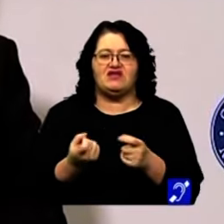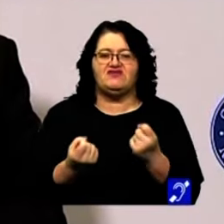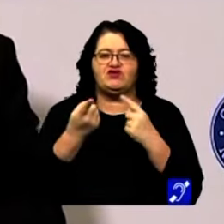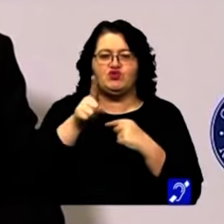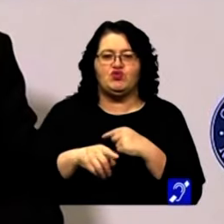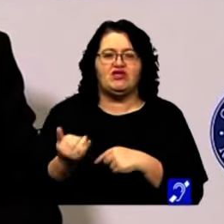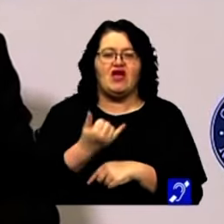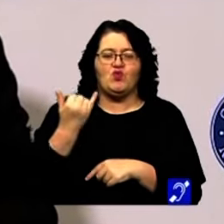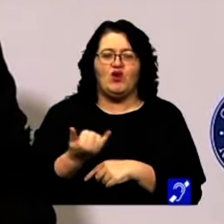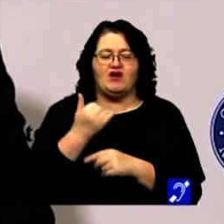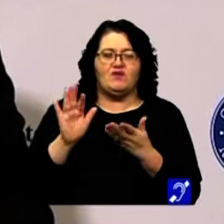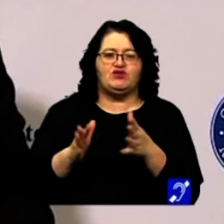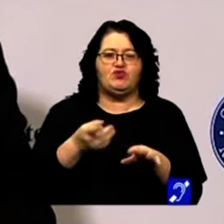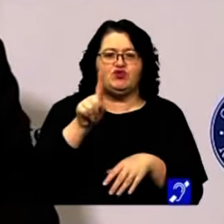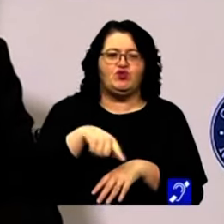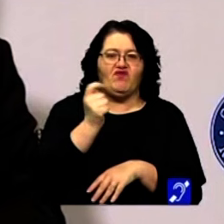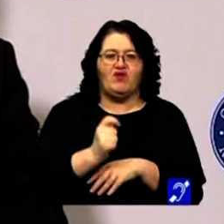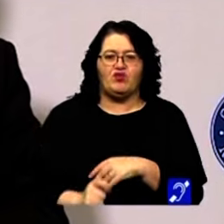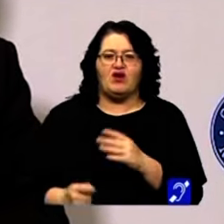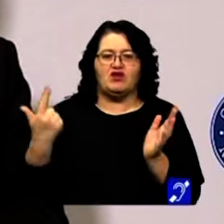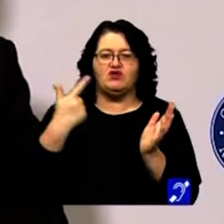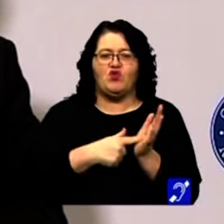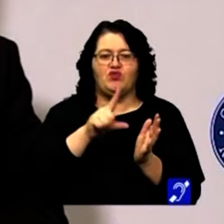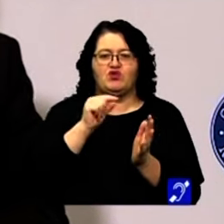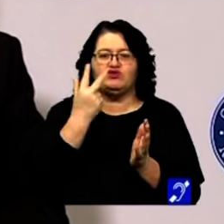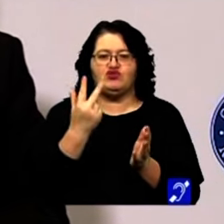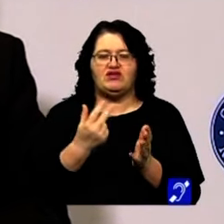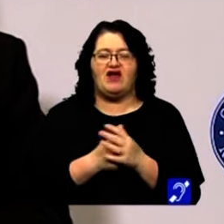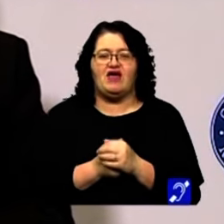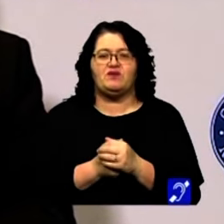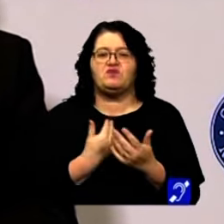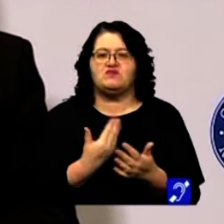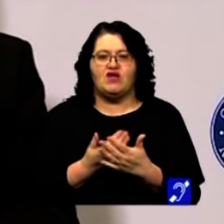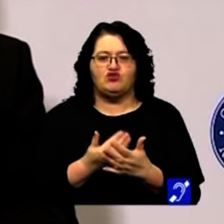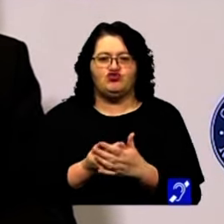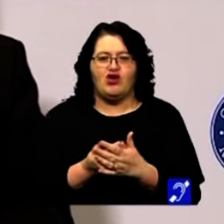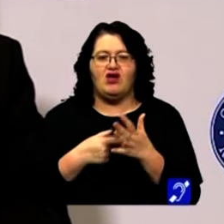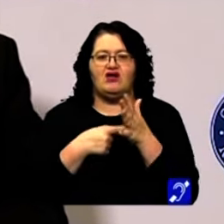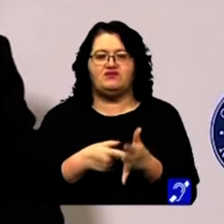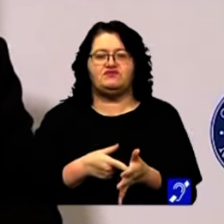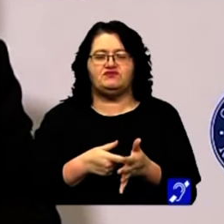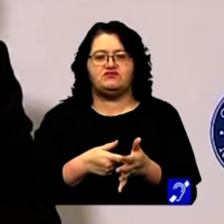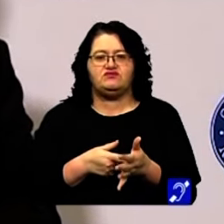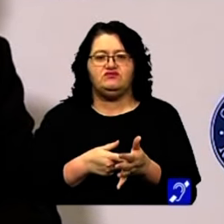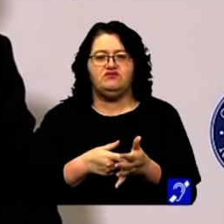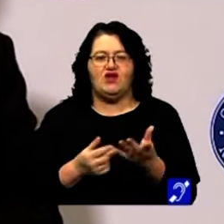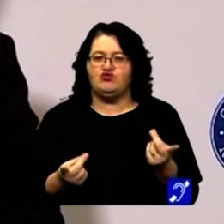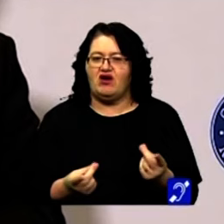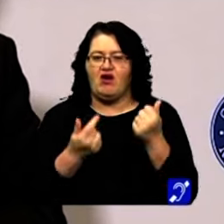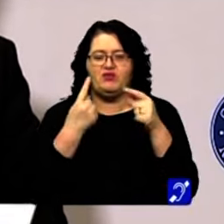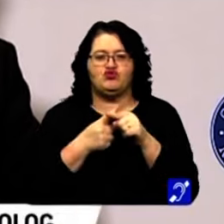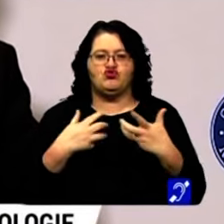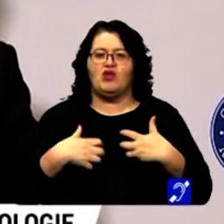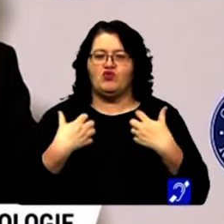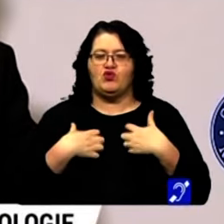lunii anuarie, începutul lunii februarie 2023. De ce acest ritm rapid și ne